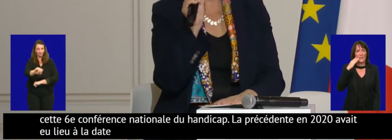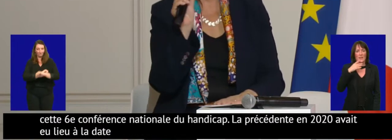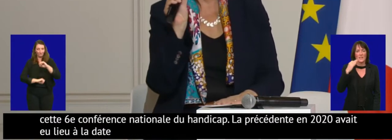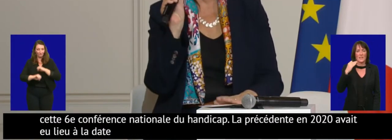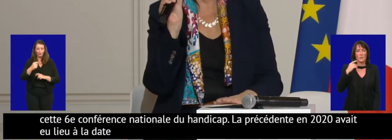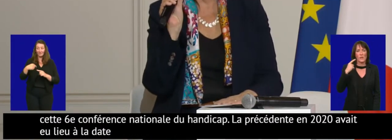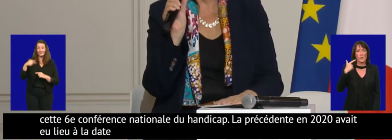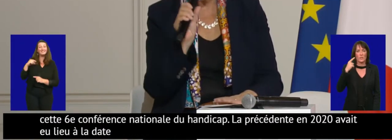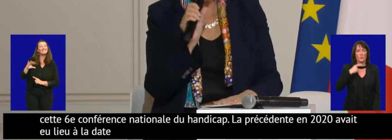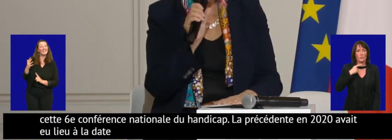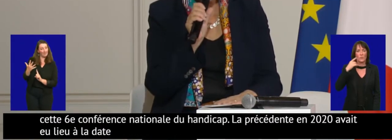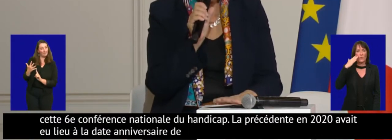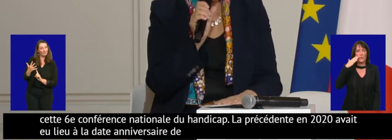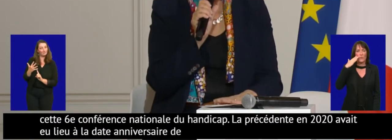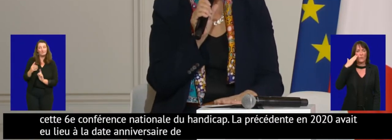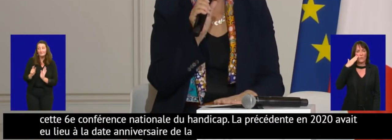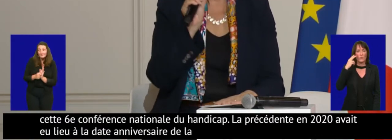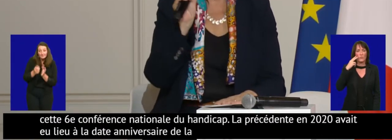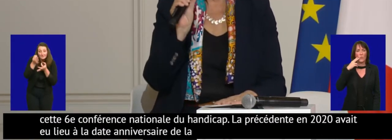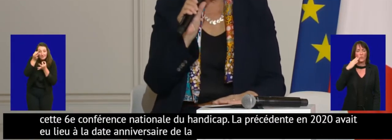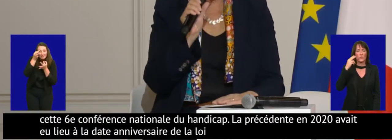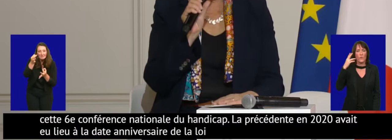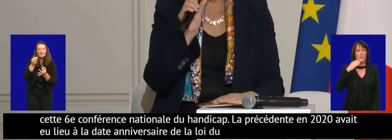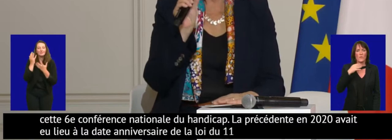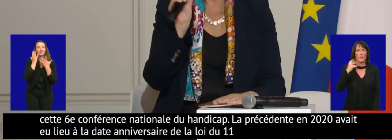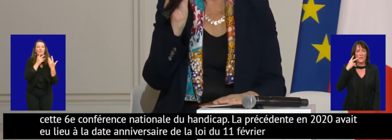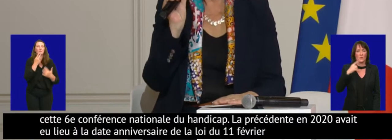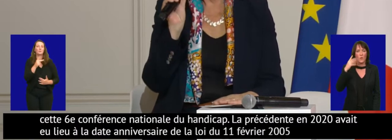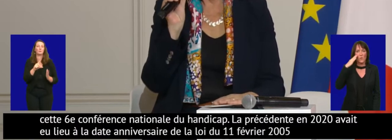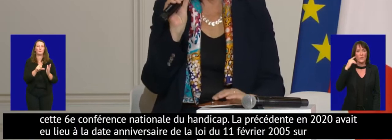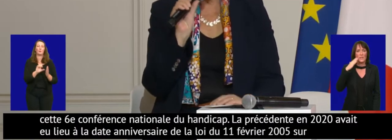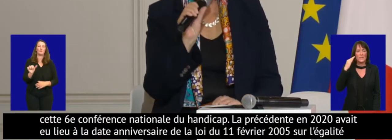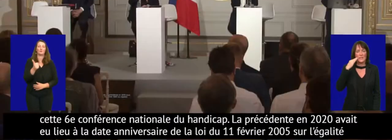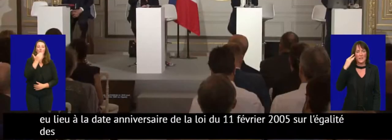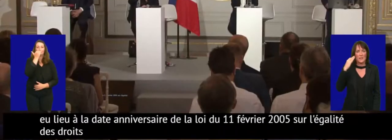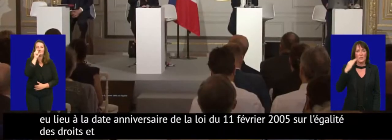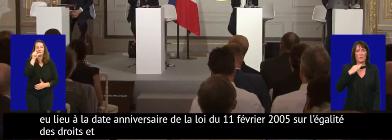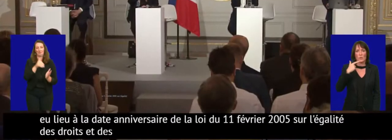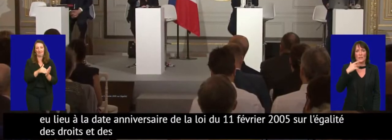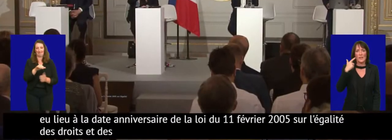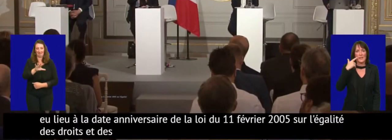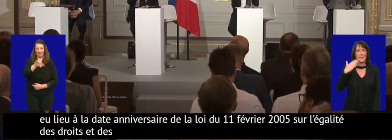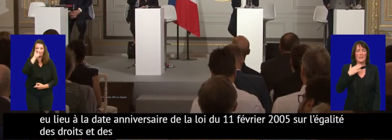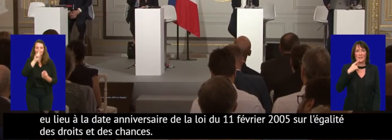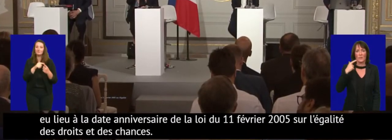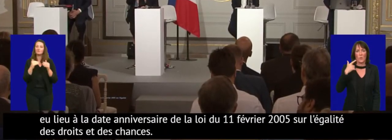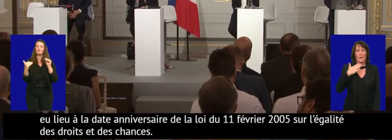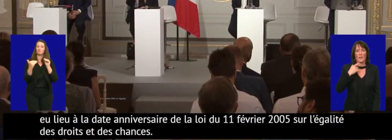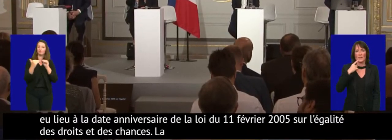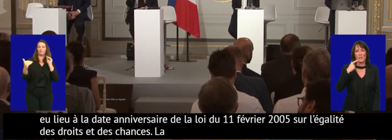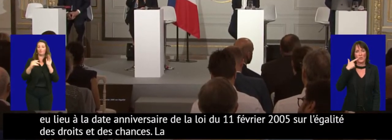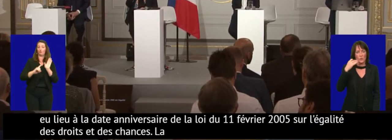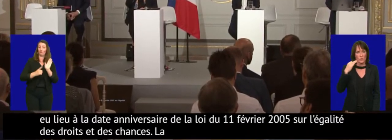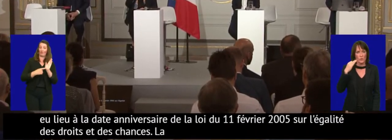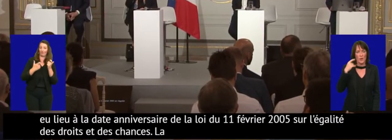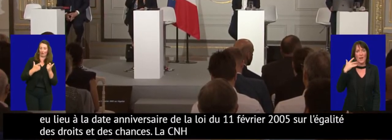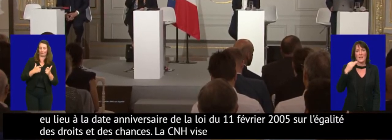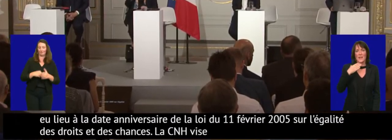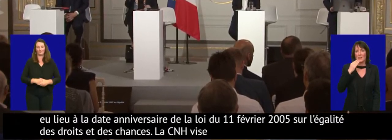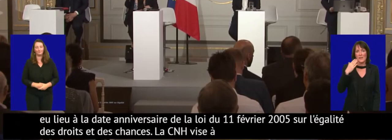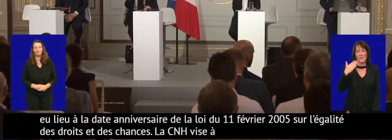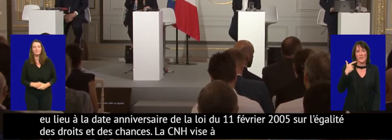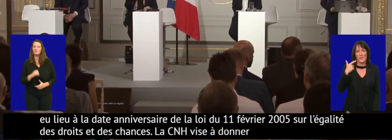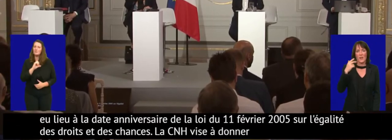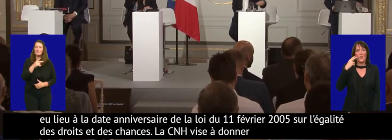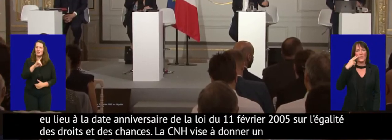11 février 2005 sur l'égalité des droits et des chances. La CNH vise à donner un